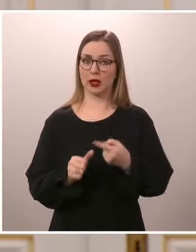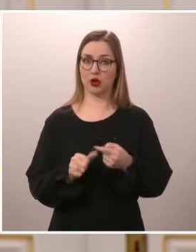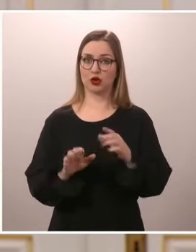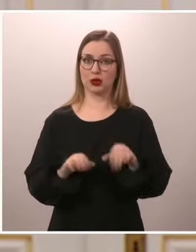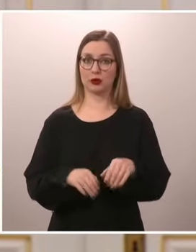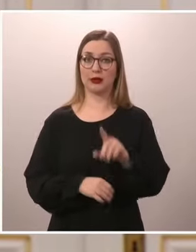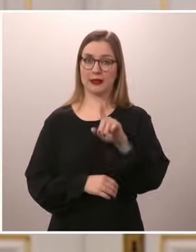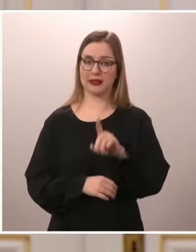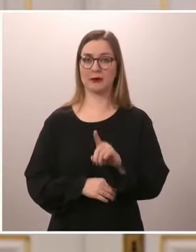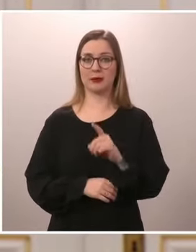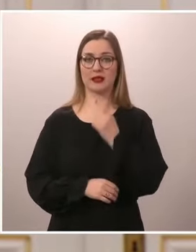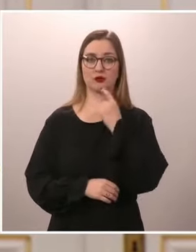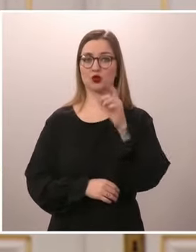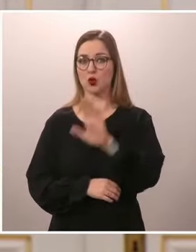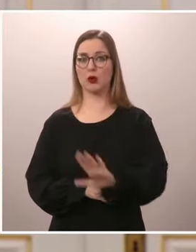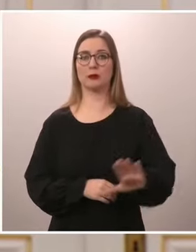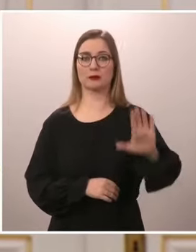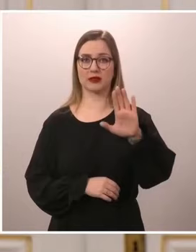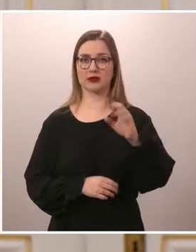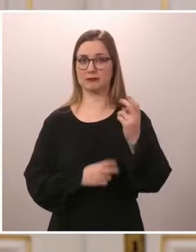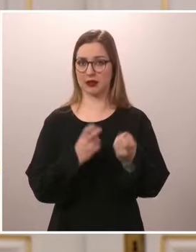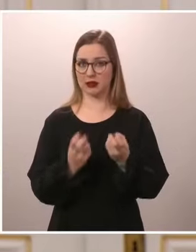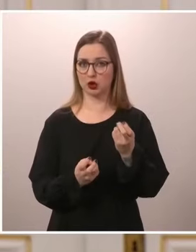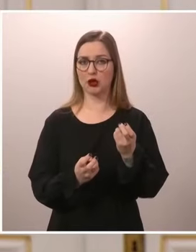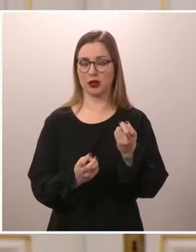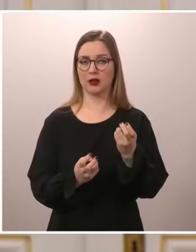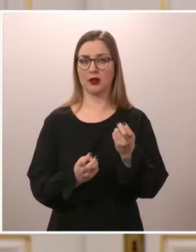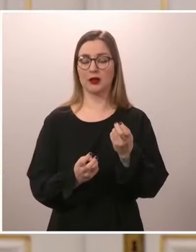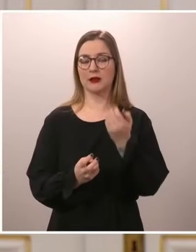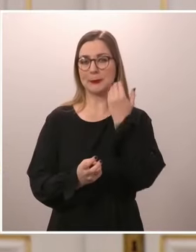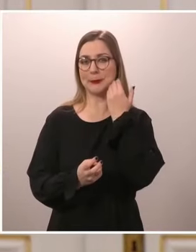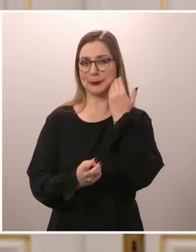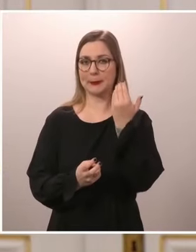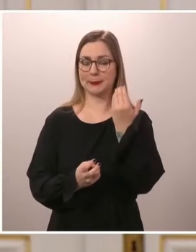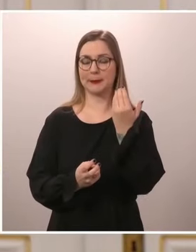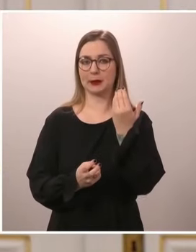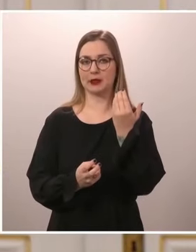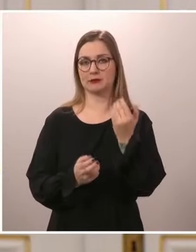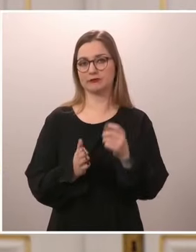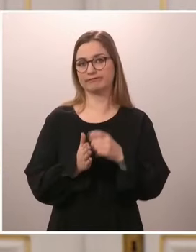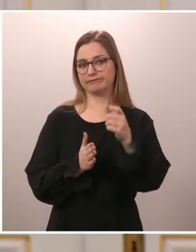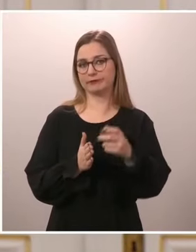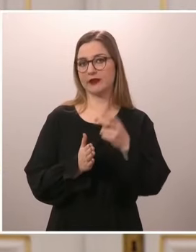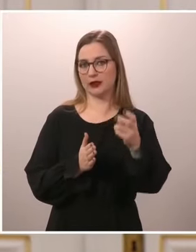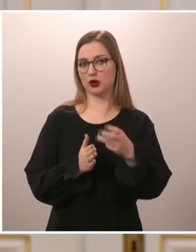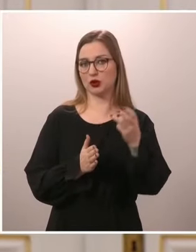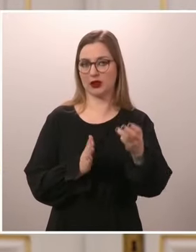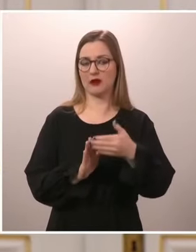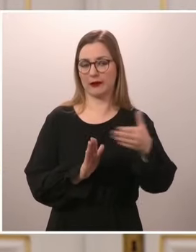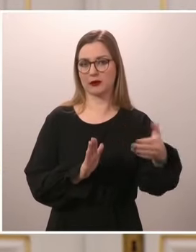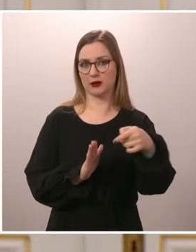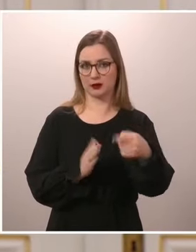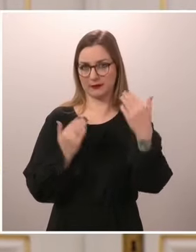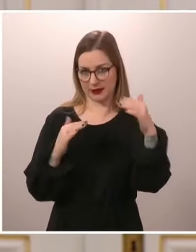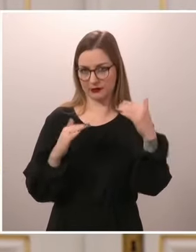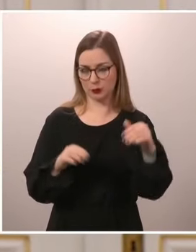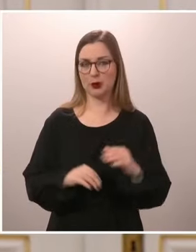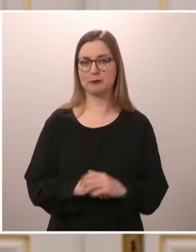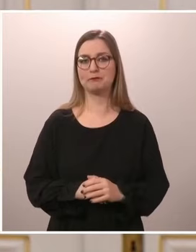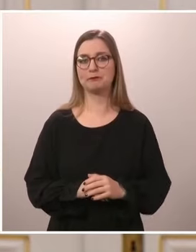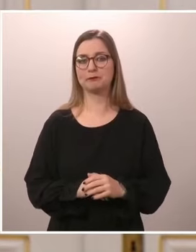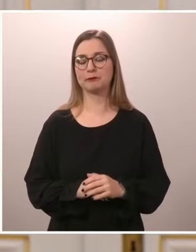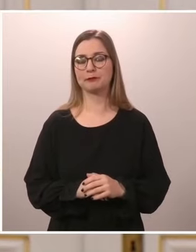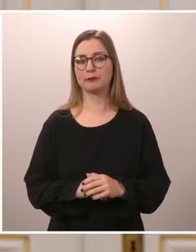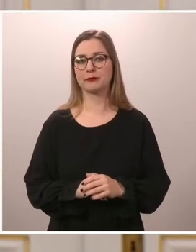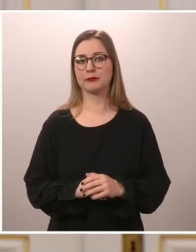kotimaan matkoille, joista tullaan informoimaan tarkemmin seuraavien viikkojen aikana. Ja kaikki työ